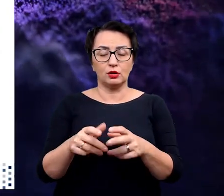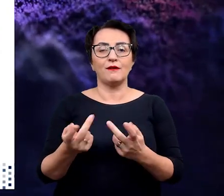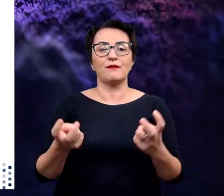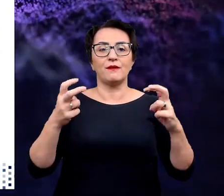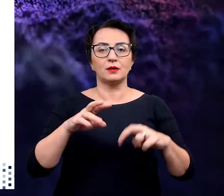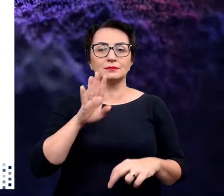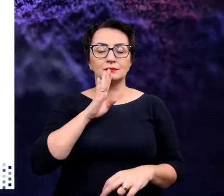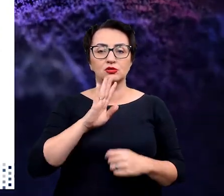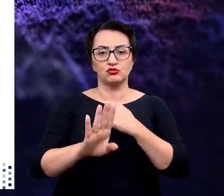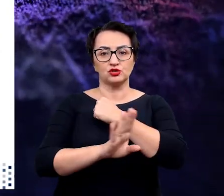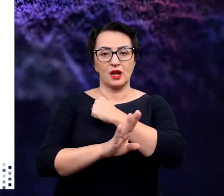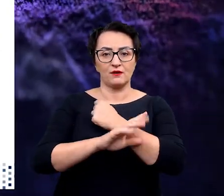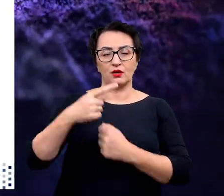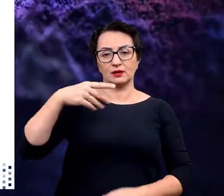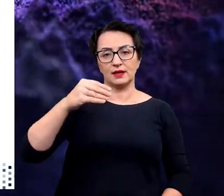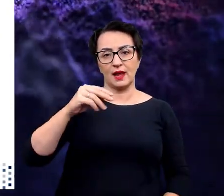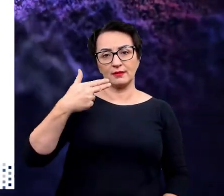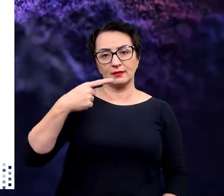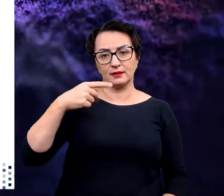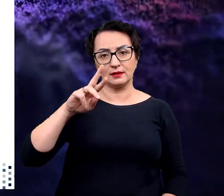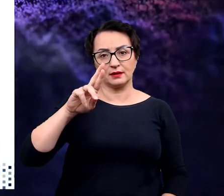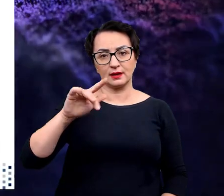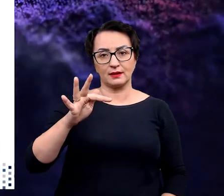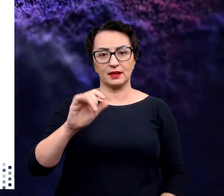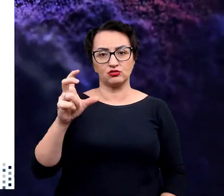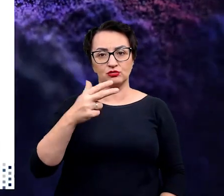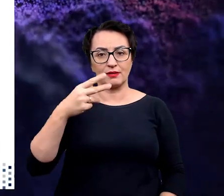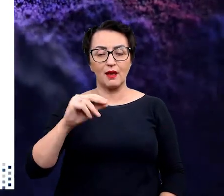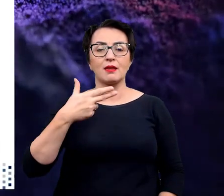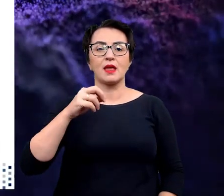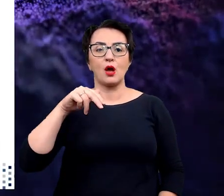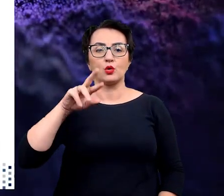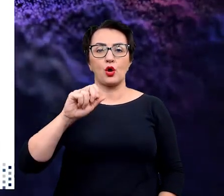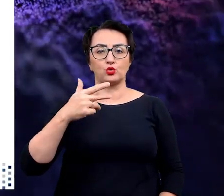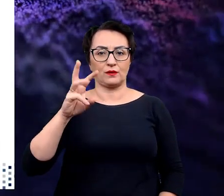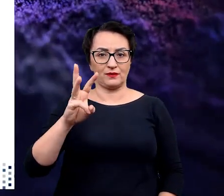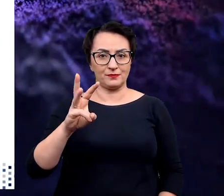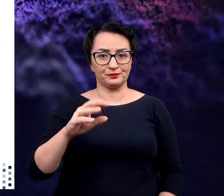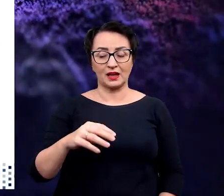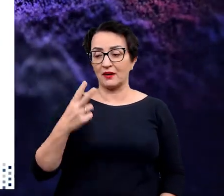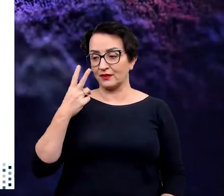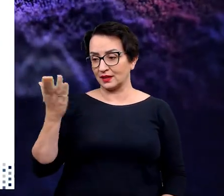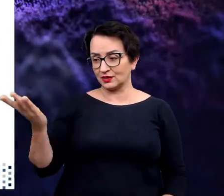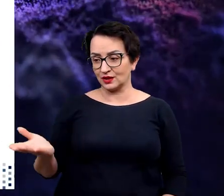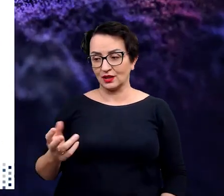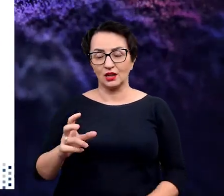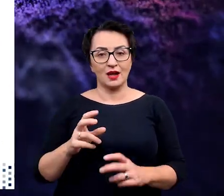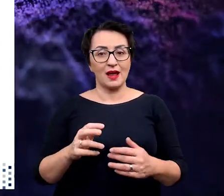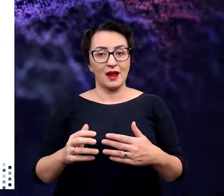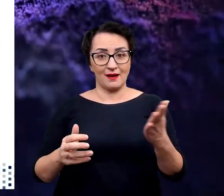tworząc odgałęzienia, tworzą tak zwane drzewko dendrytyczne neuronu. I po prawej stronie widzicie w czasie rzeczywistym